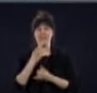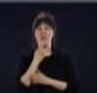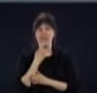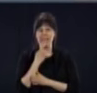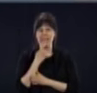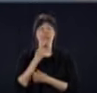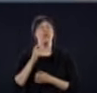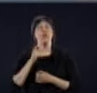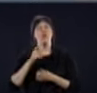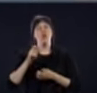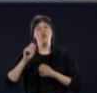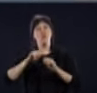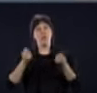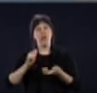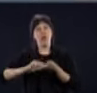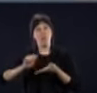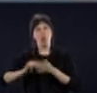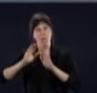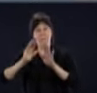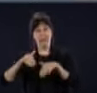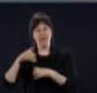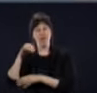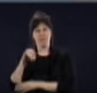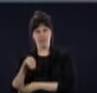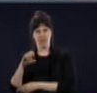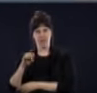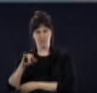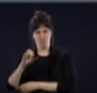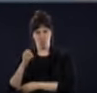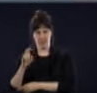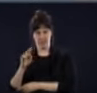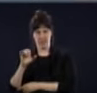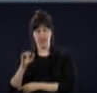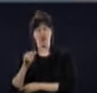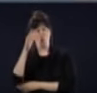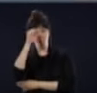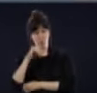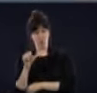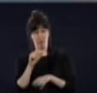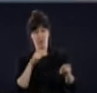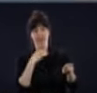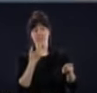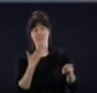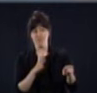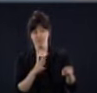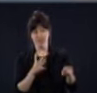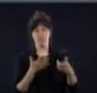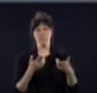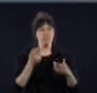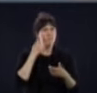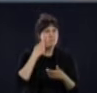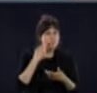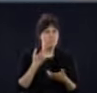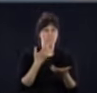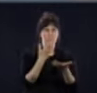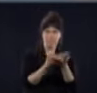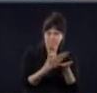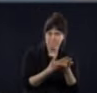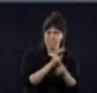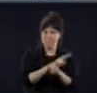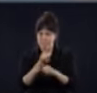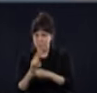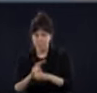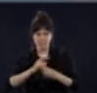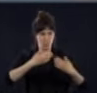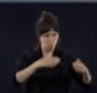Devoir. Bonjour. M. Arruda, vous avez dit un petit peu plus tôt on va voir ce qui va se passer en termes de transmission avec l'ouverture des garderies et des